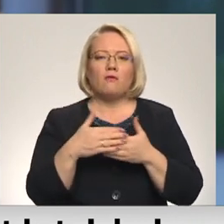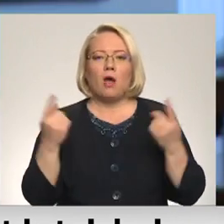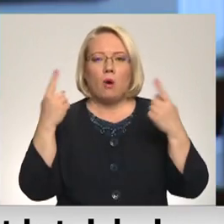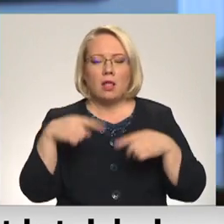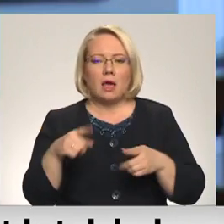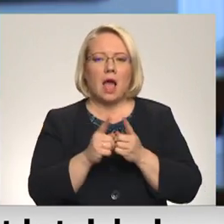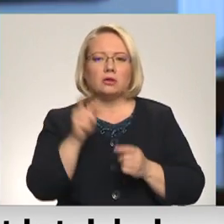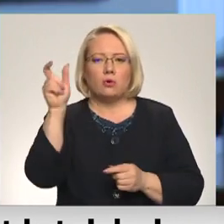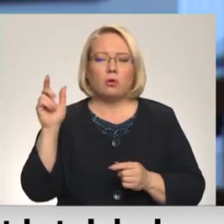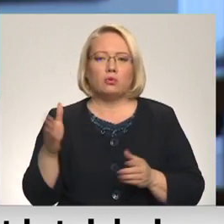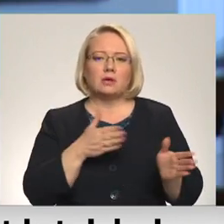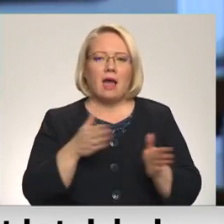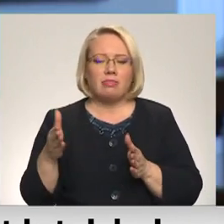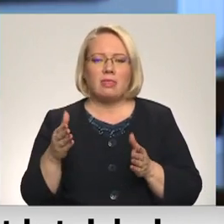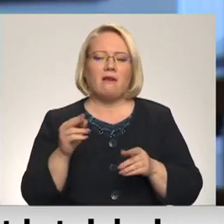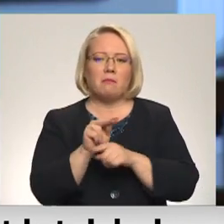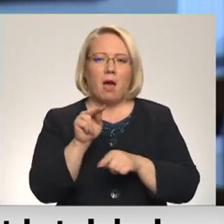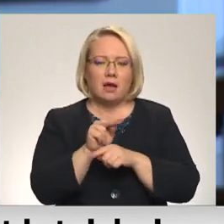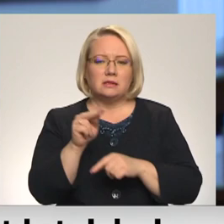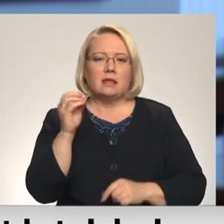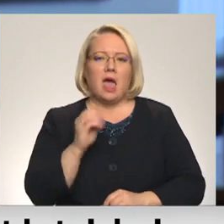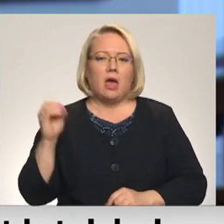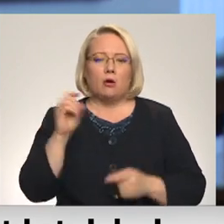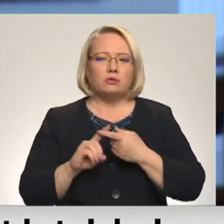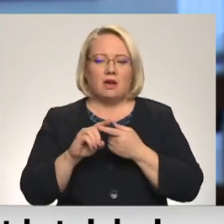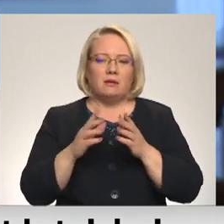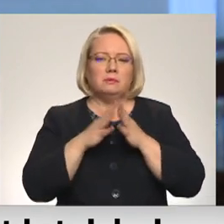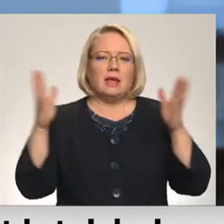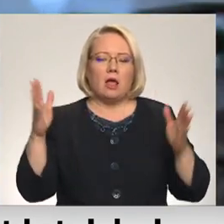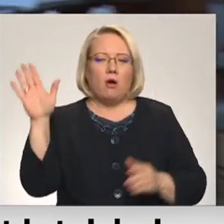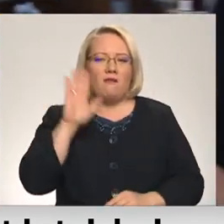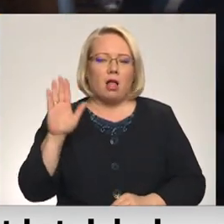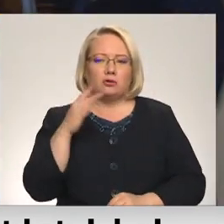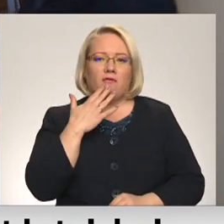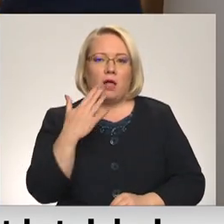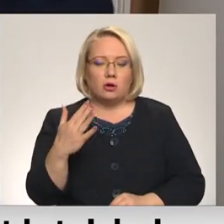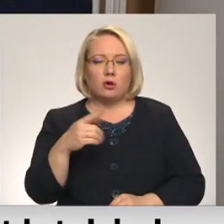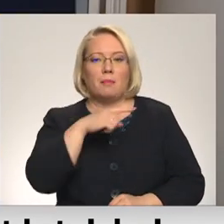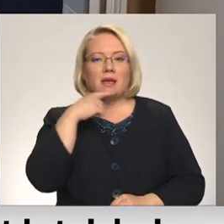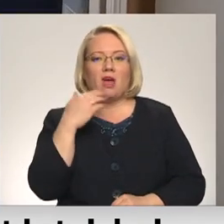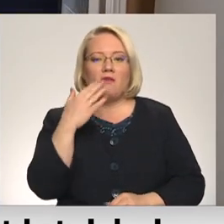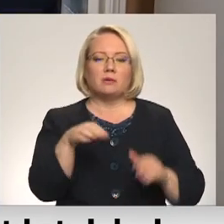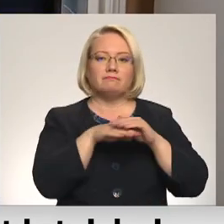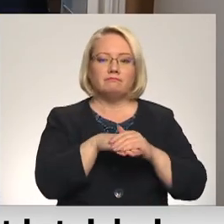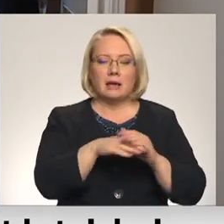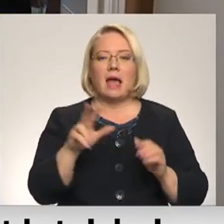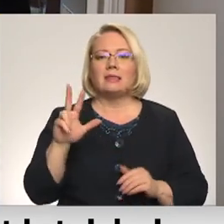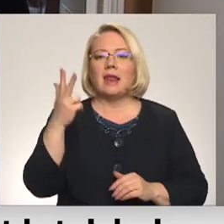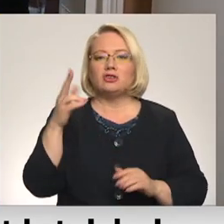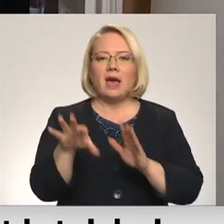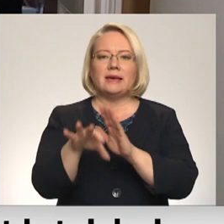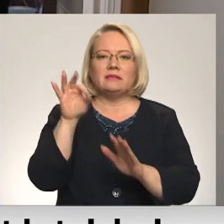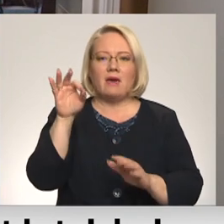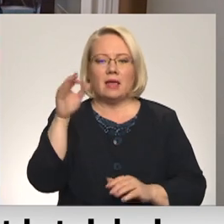būtu sagatavot pasniegt Eiropas Savienības lielo valstu valods. Izglītības sistēmā kriju valoda varētu saglabāties tikai kā trešā izvēles